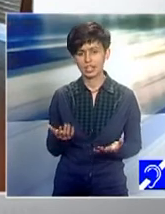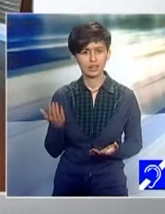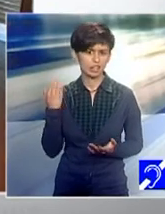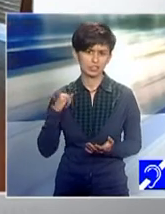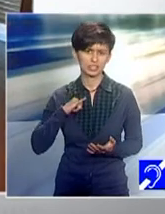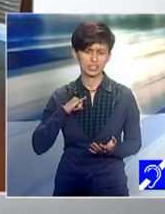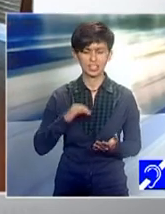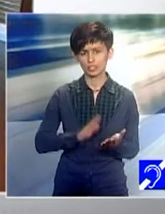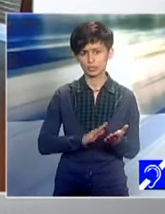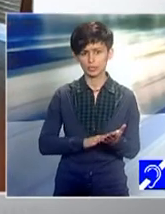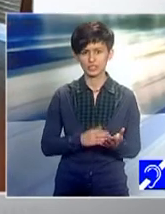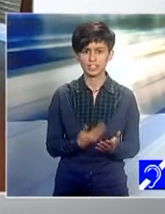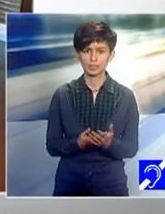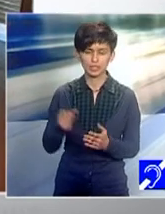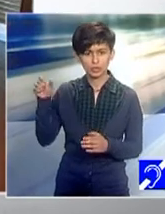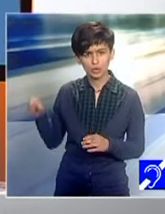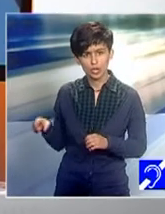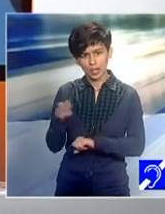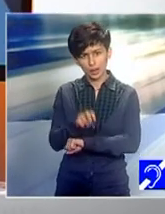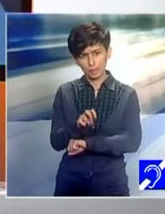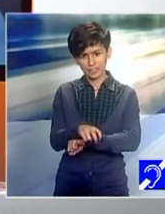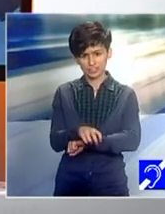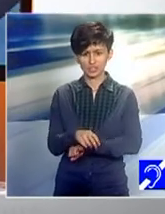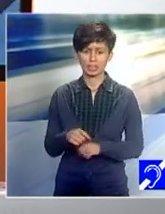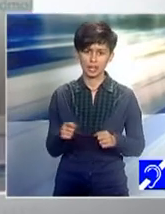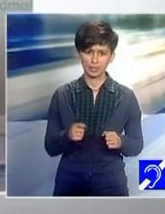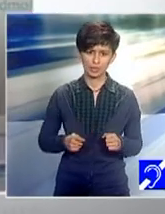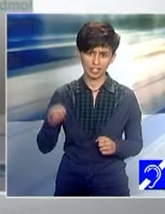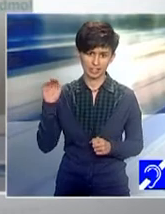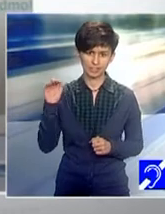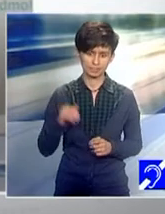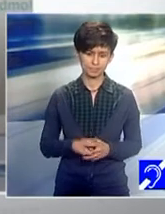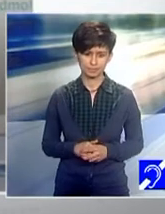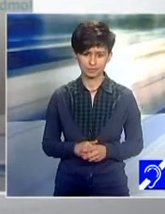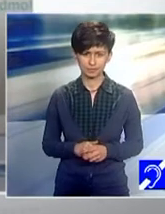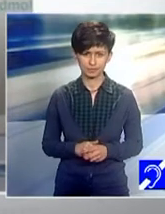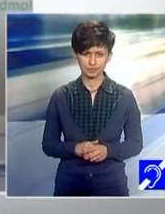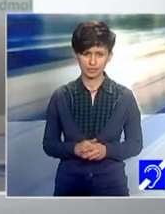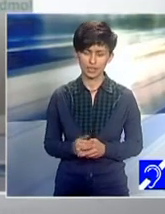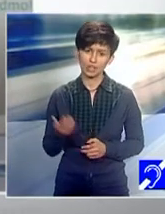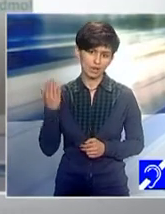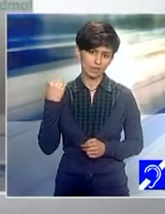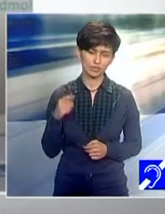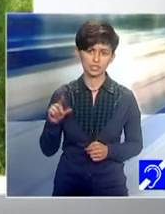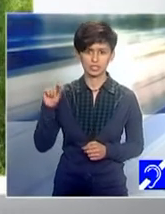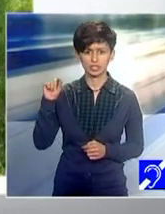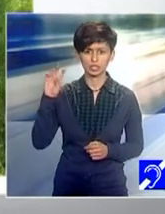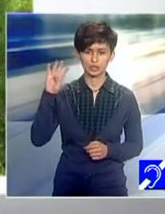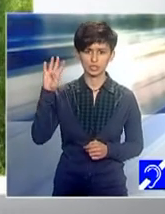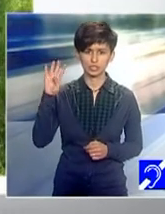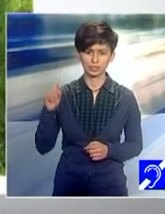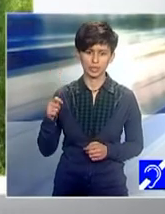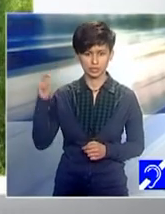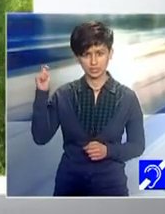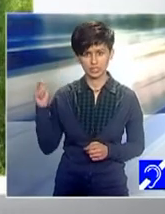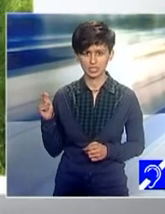pentru a participa în cadrul acestui proiect? După cum v-am zis, am fost 24 în total, din țări, precum